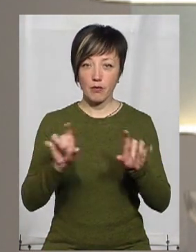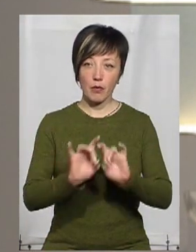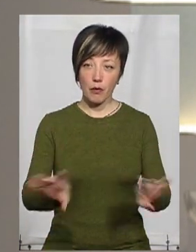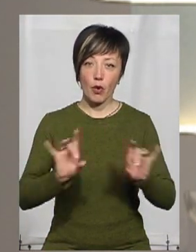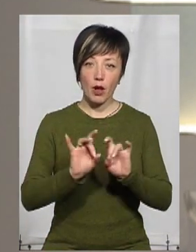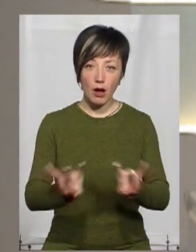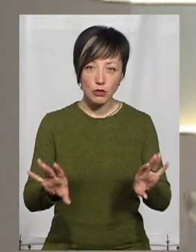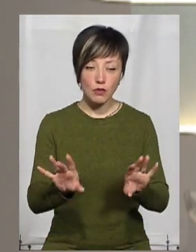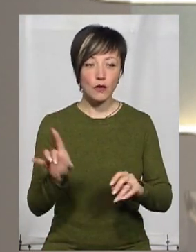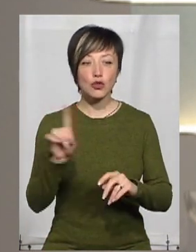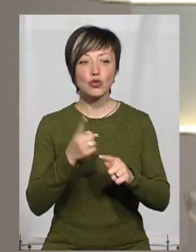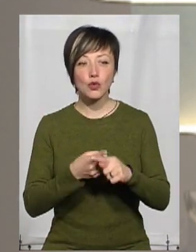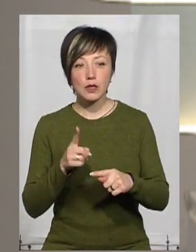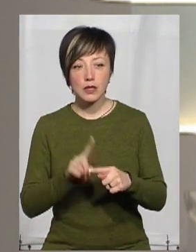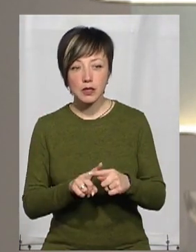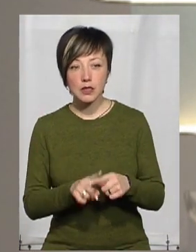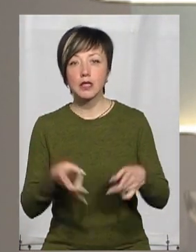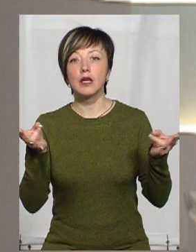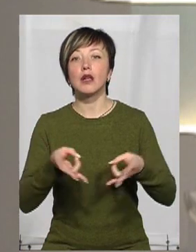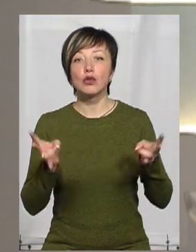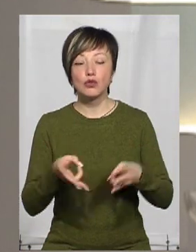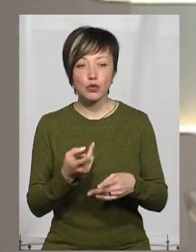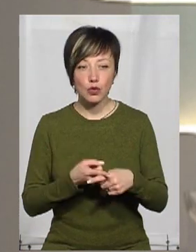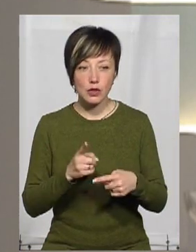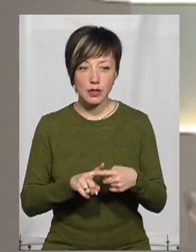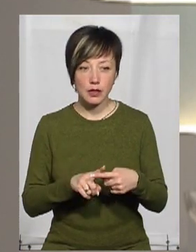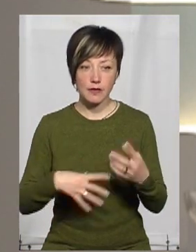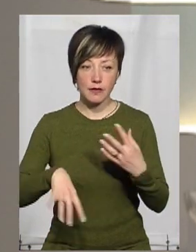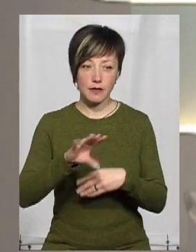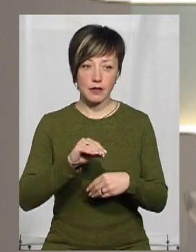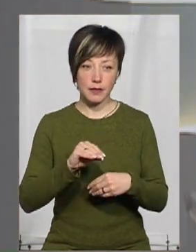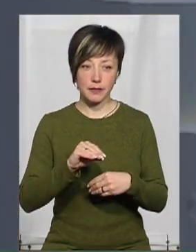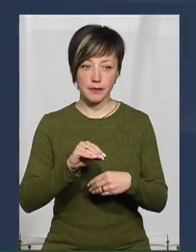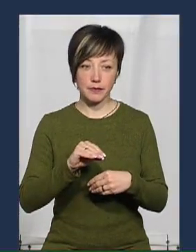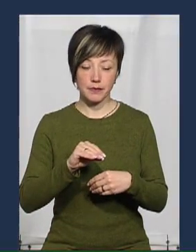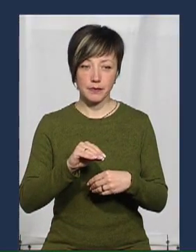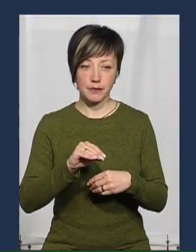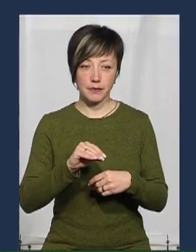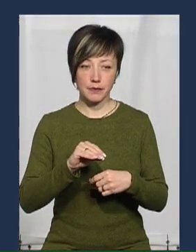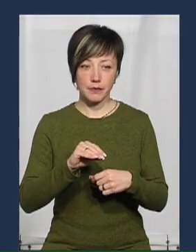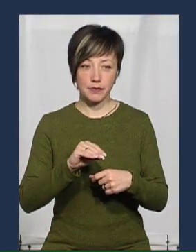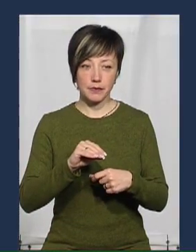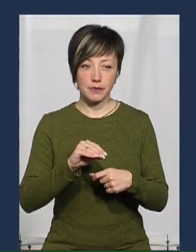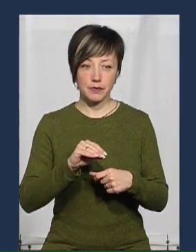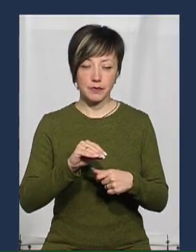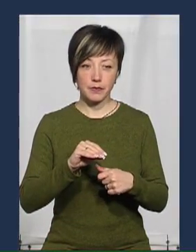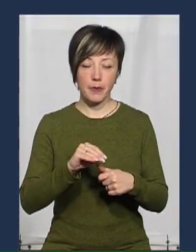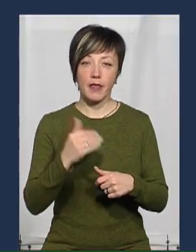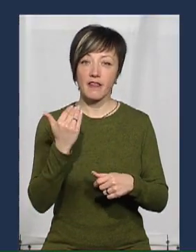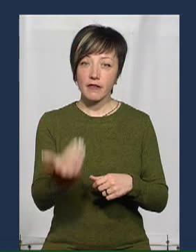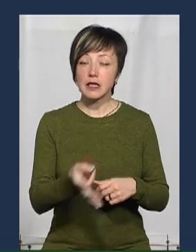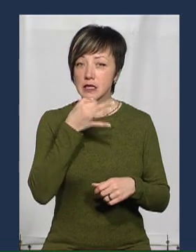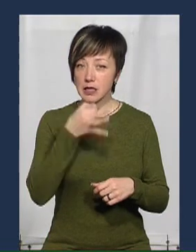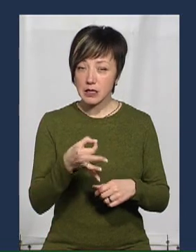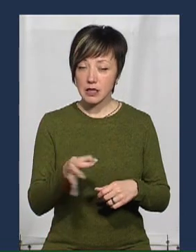пояснювали, що це таке і для чого це все організовується. Ви